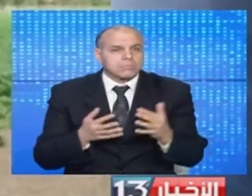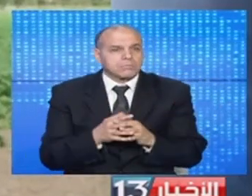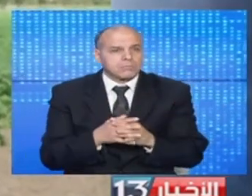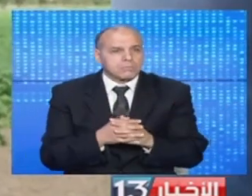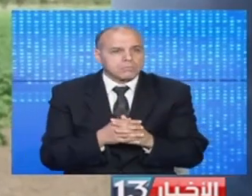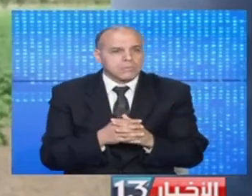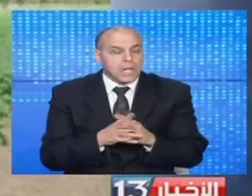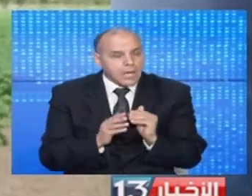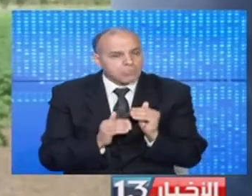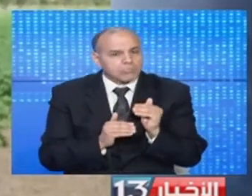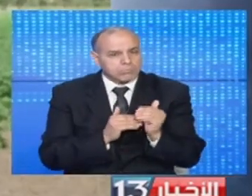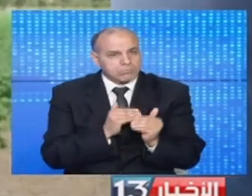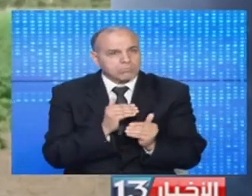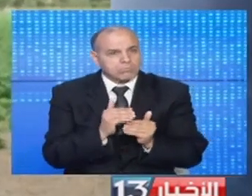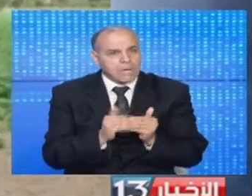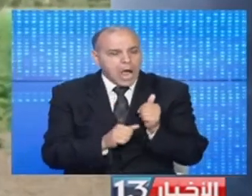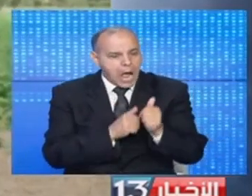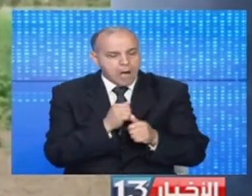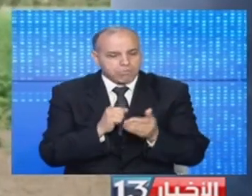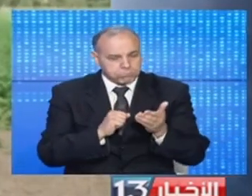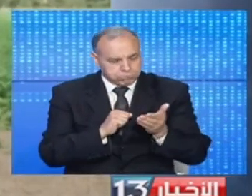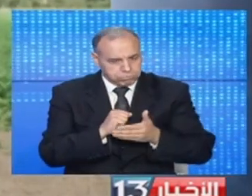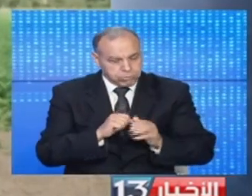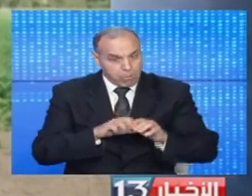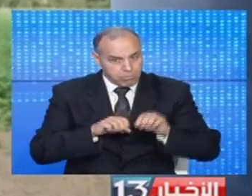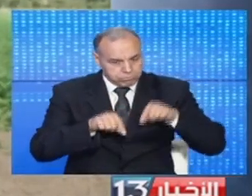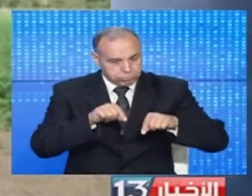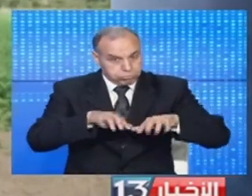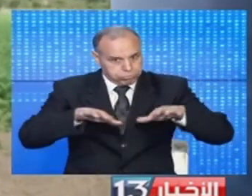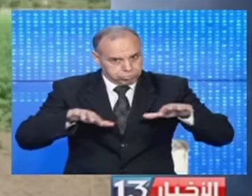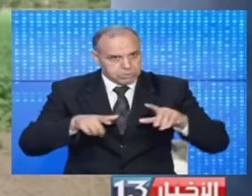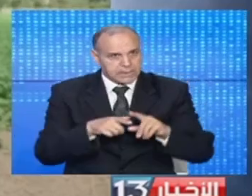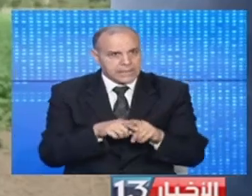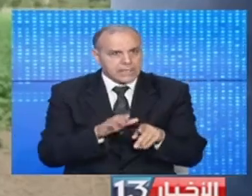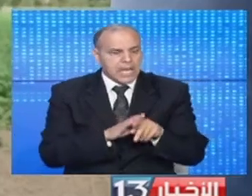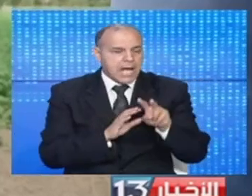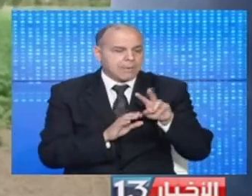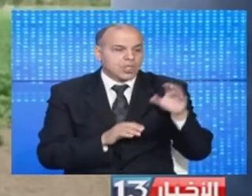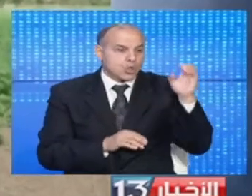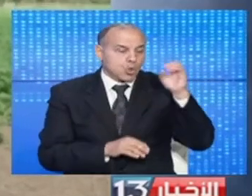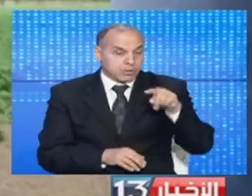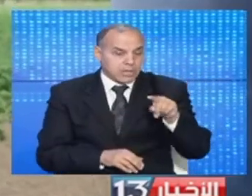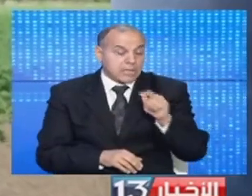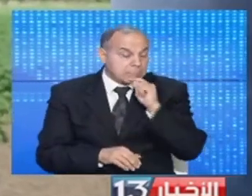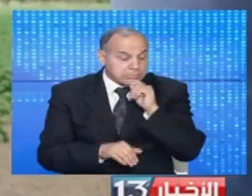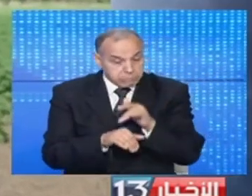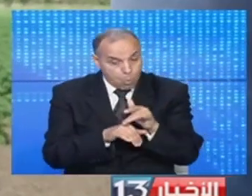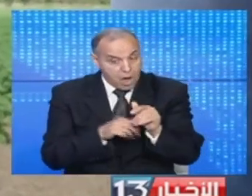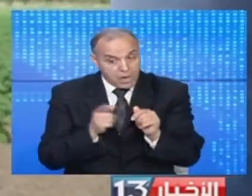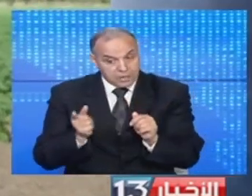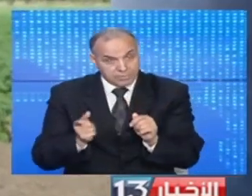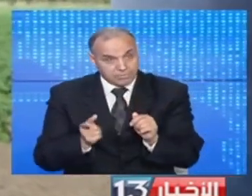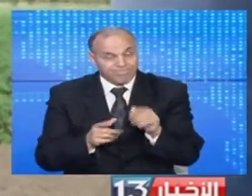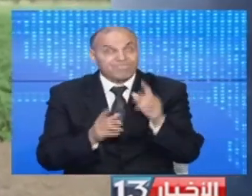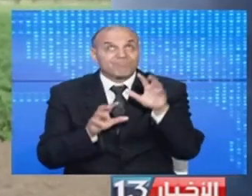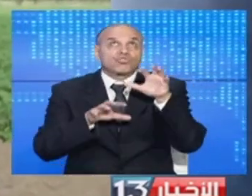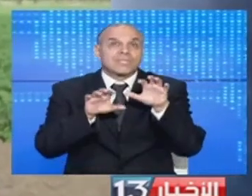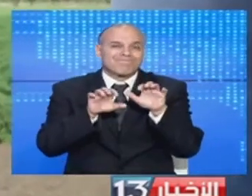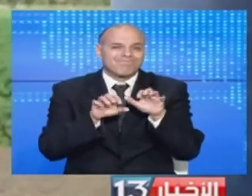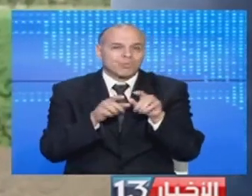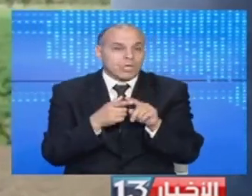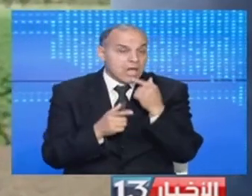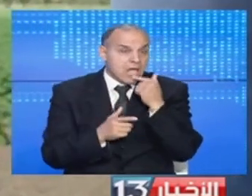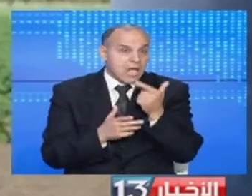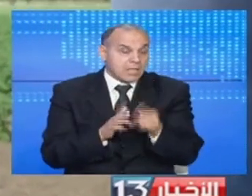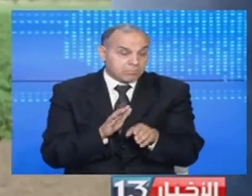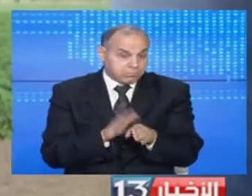معناها مش نبديوه في الموسم الفعلي متع الزراعات الكبرى اللي هو في الأصل ينطلق في خمسة وعشرين أكتوبر لكن السنة شهد شوية معناها تأخير